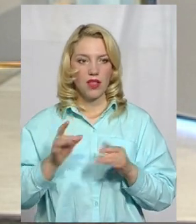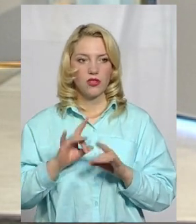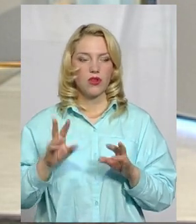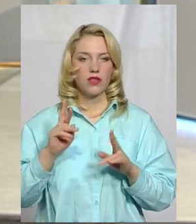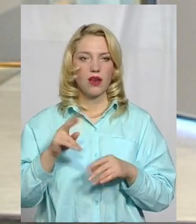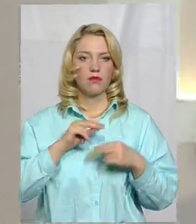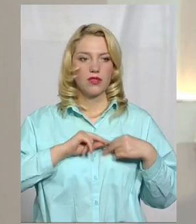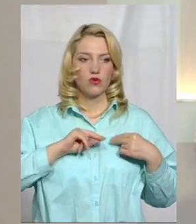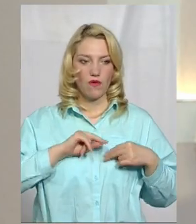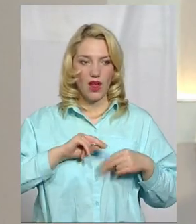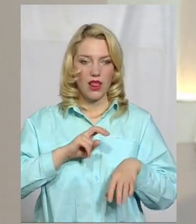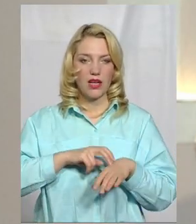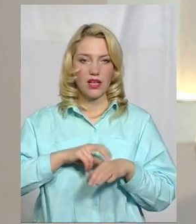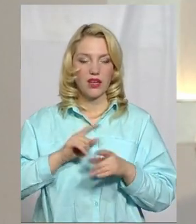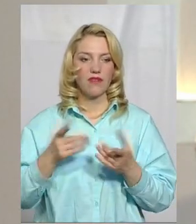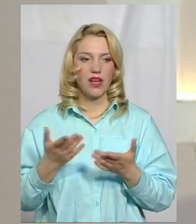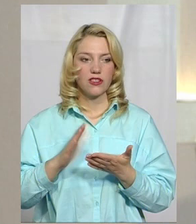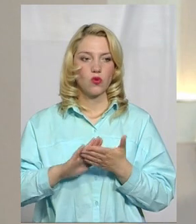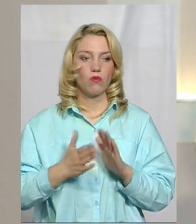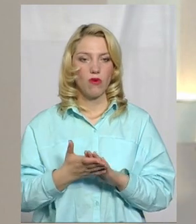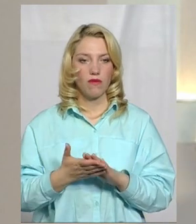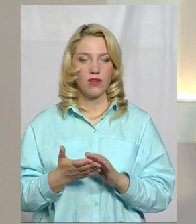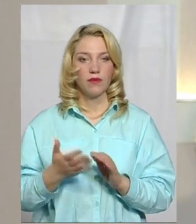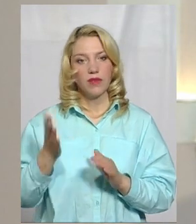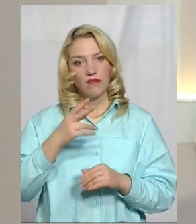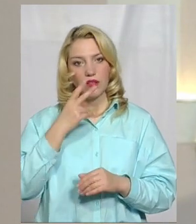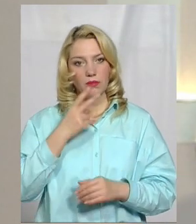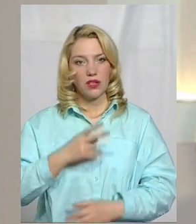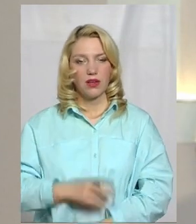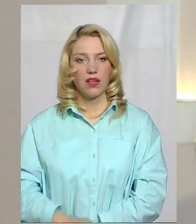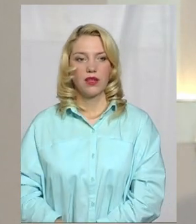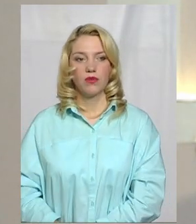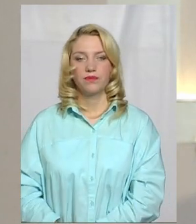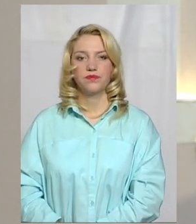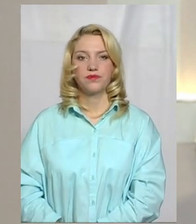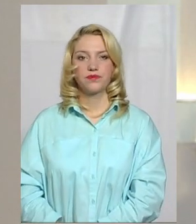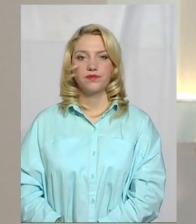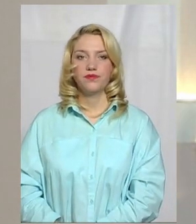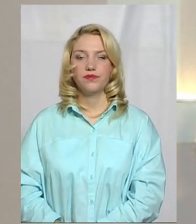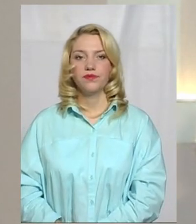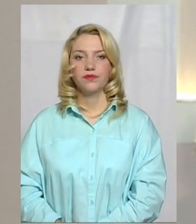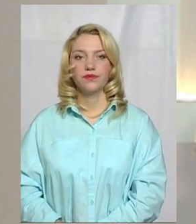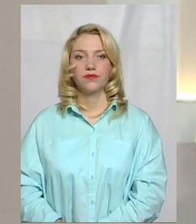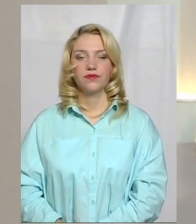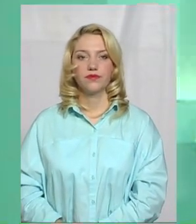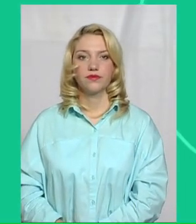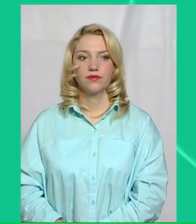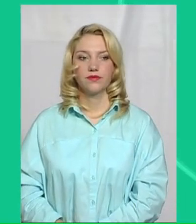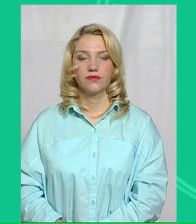лікарі, в яких умовах працювали тоді лікарі. Давайте переглянемо цей сюжет і продовжимо розмову. Добре.